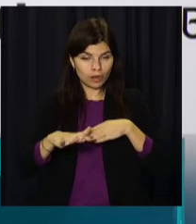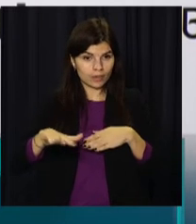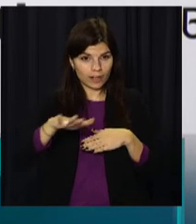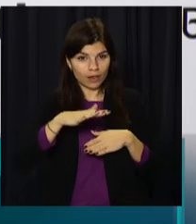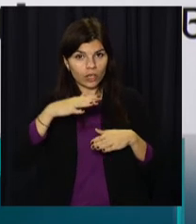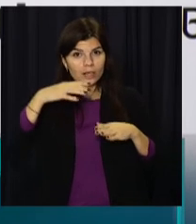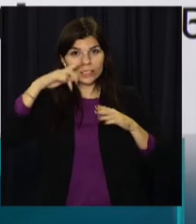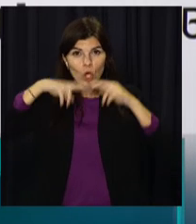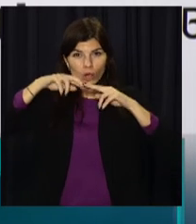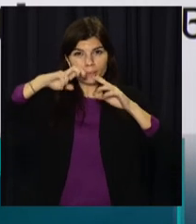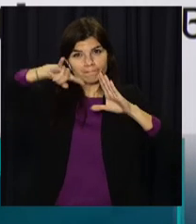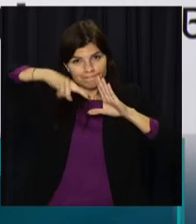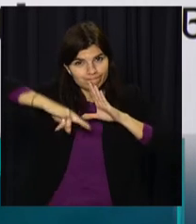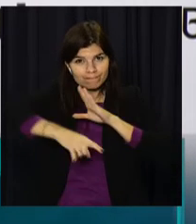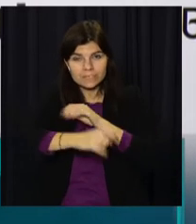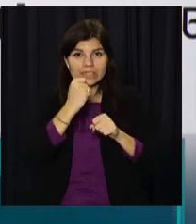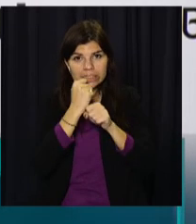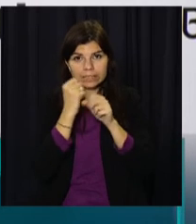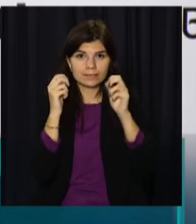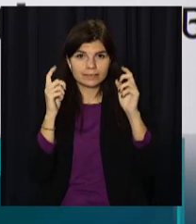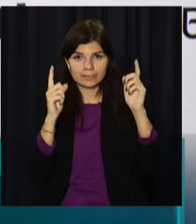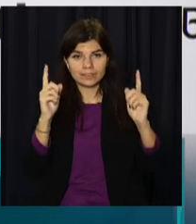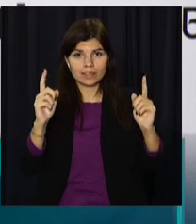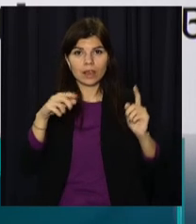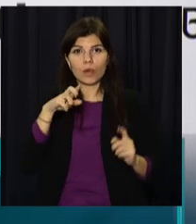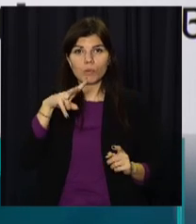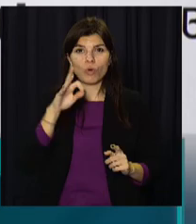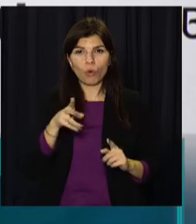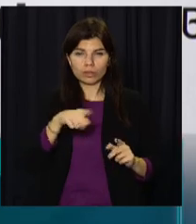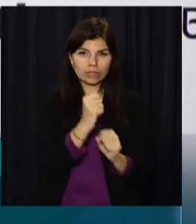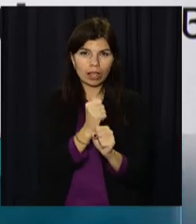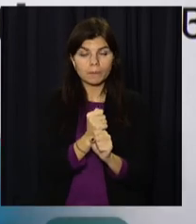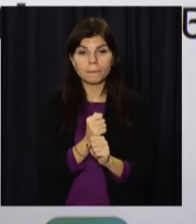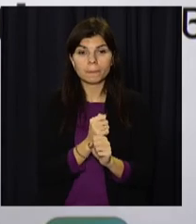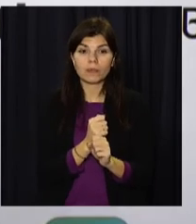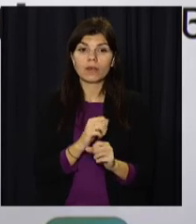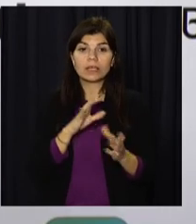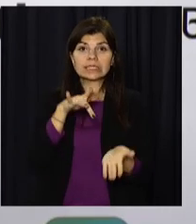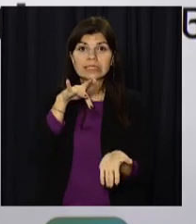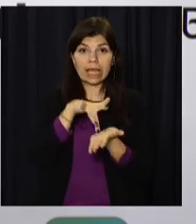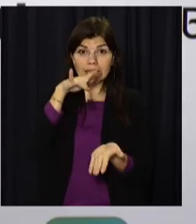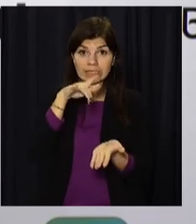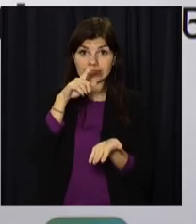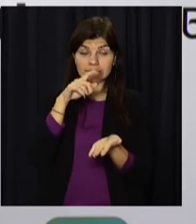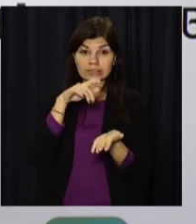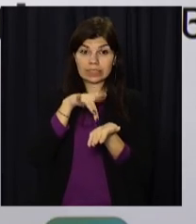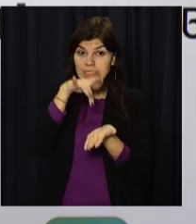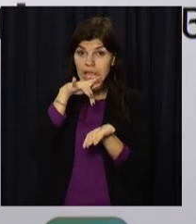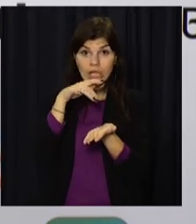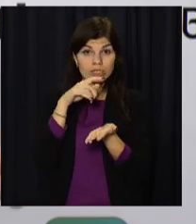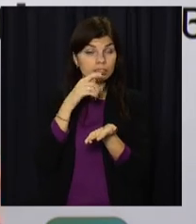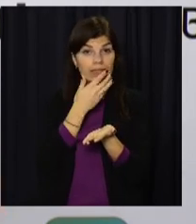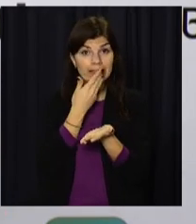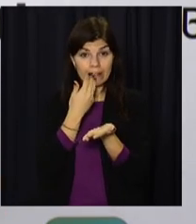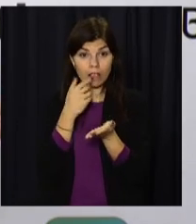йдуть на уровне блока техніческих поміщень. Т.е. самого центрального зала станції ще поки що нет. Поки